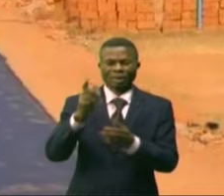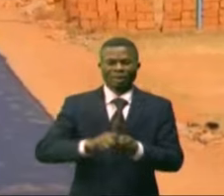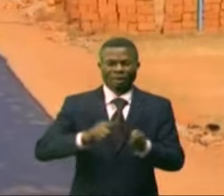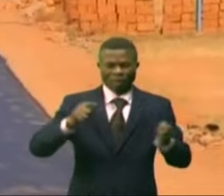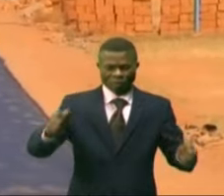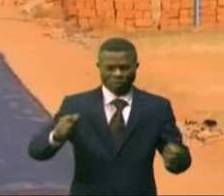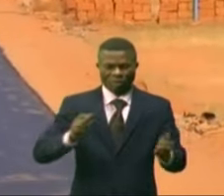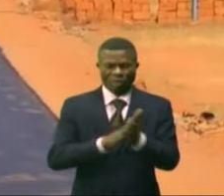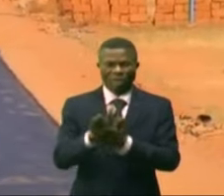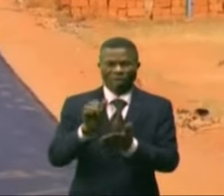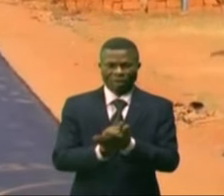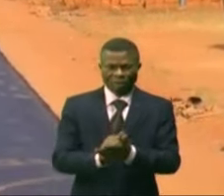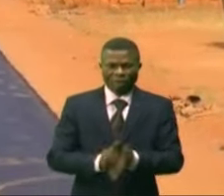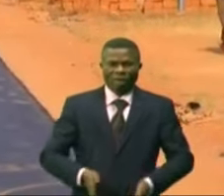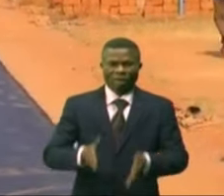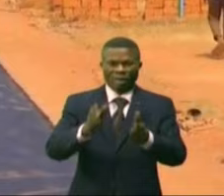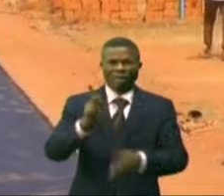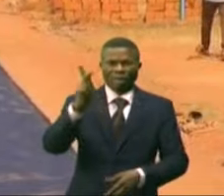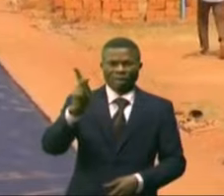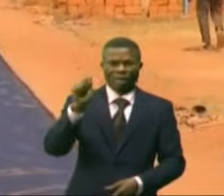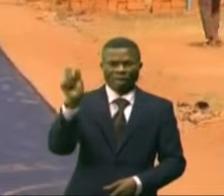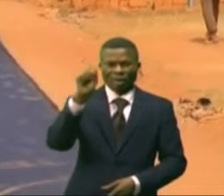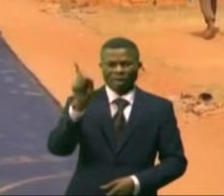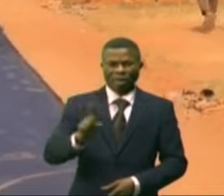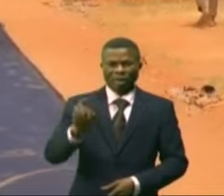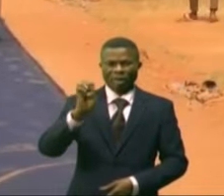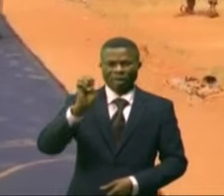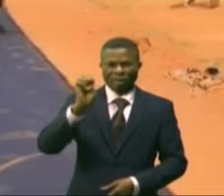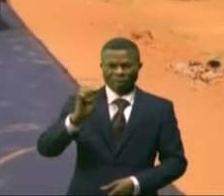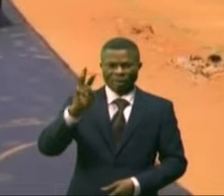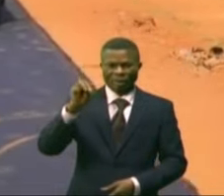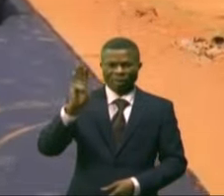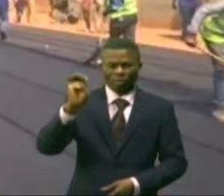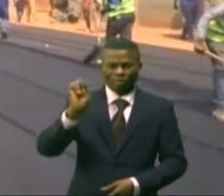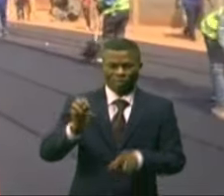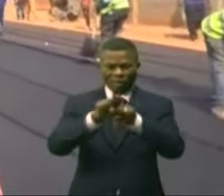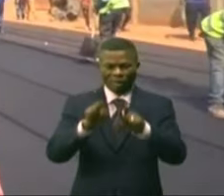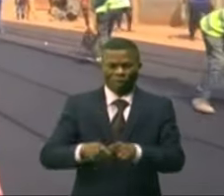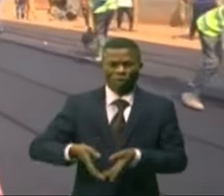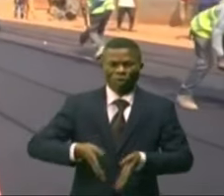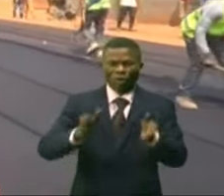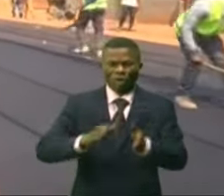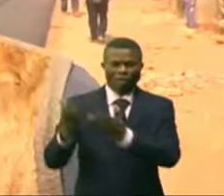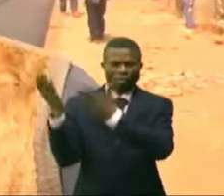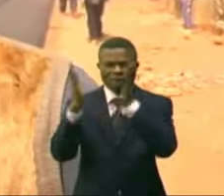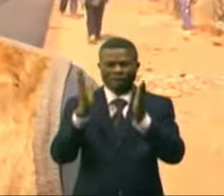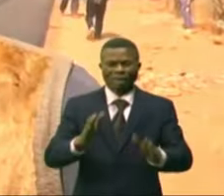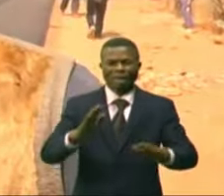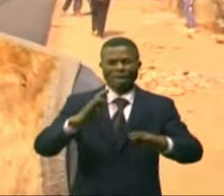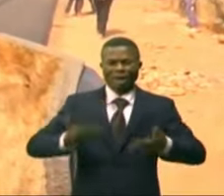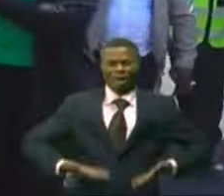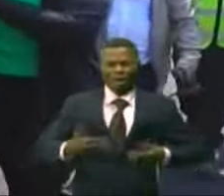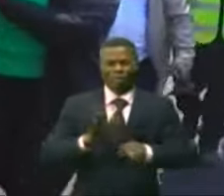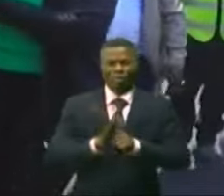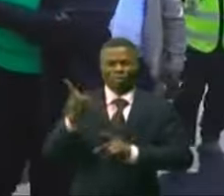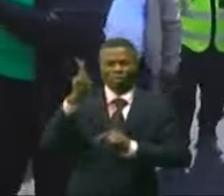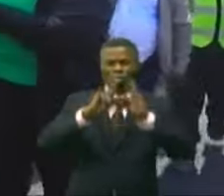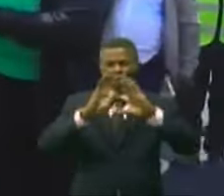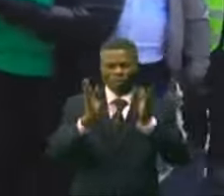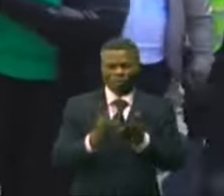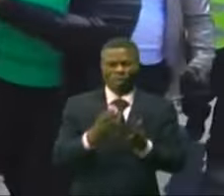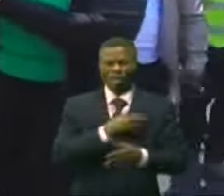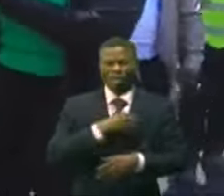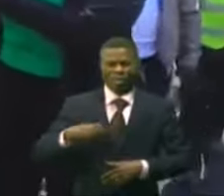Il s'agit notamment des avenues Kazembe, Bayeke, Kabinda et du commerce. Motifs de satisfaction pour la population. Masouka